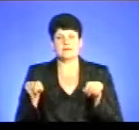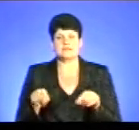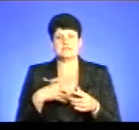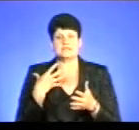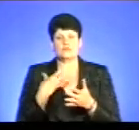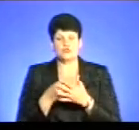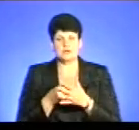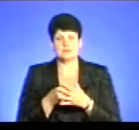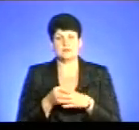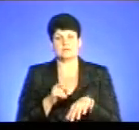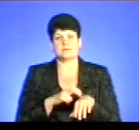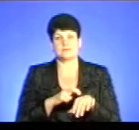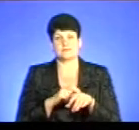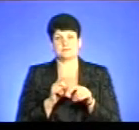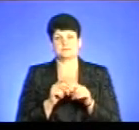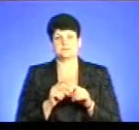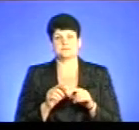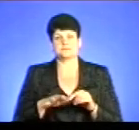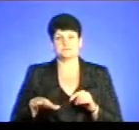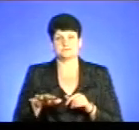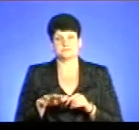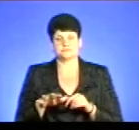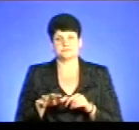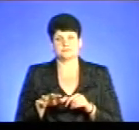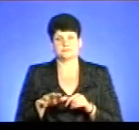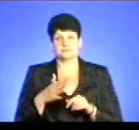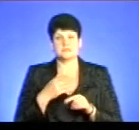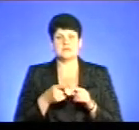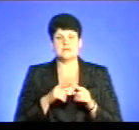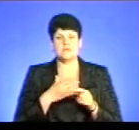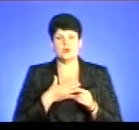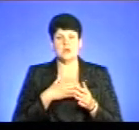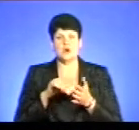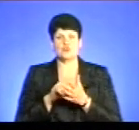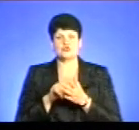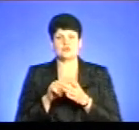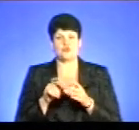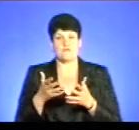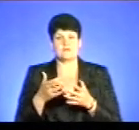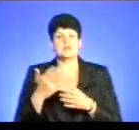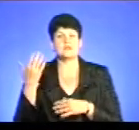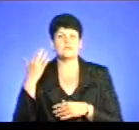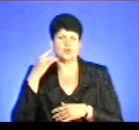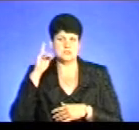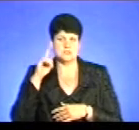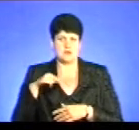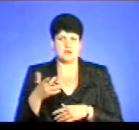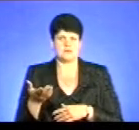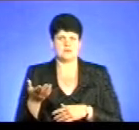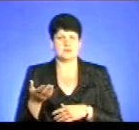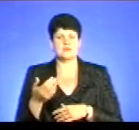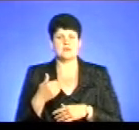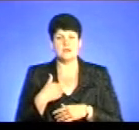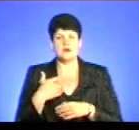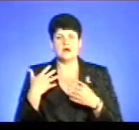своїми дільничними лікарями. Това моя участкова, вона мене давно знає, і я з